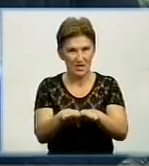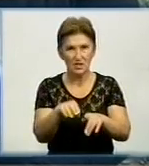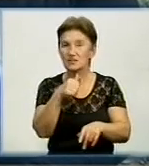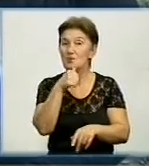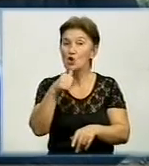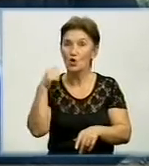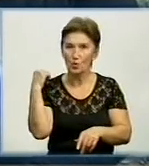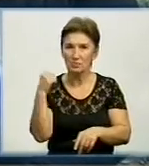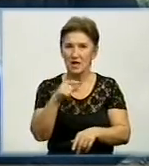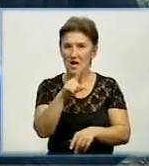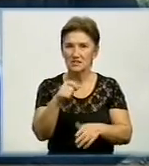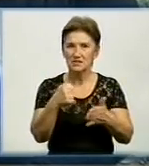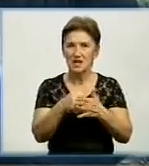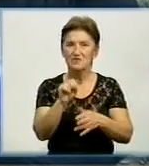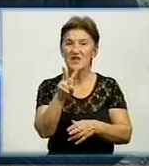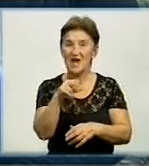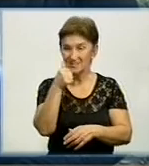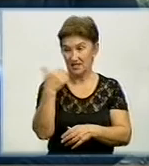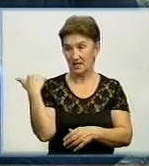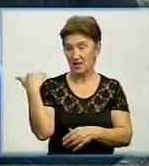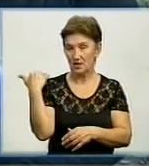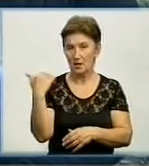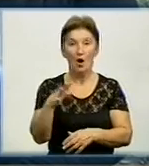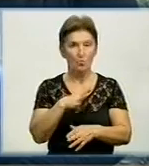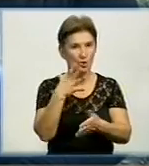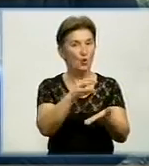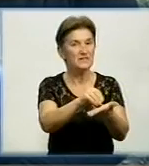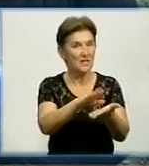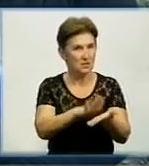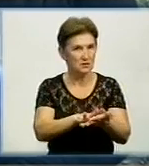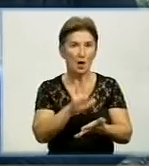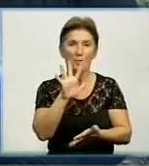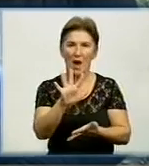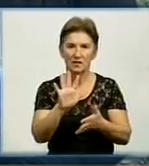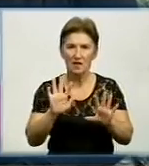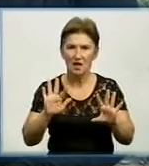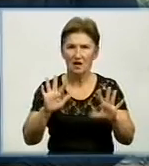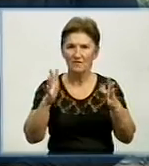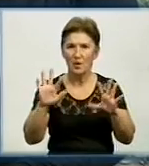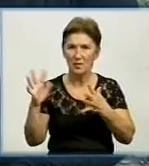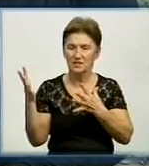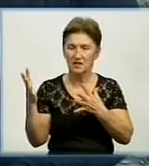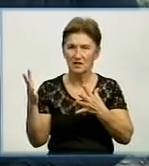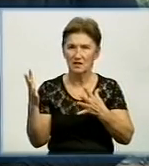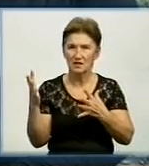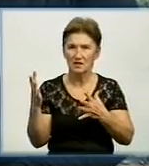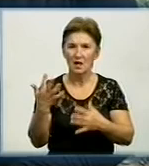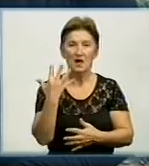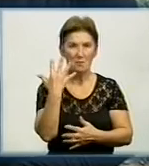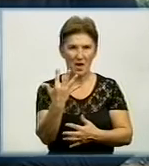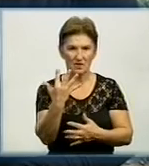аналогічний період 2012 року було зареєстровано 5 випадків з 5